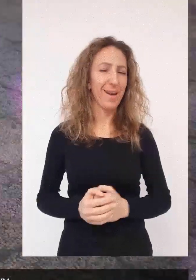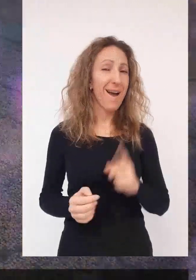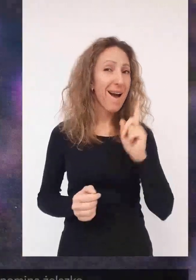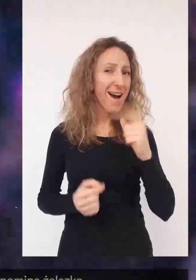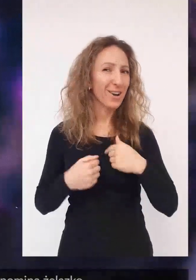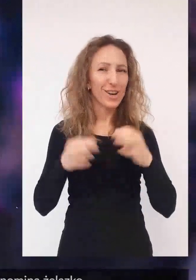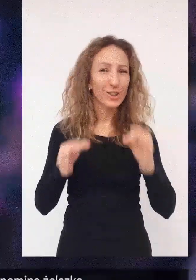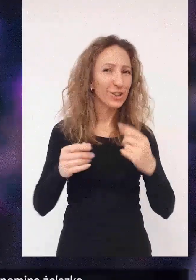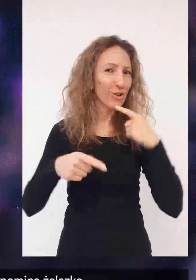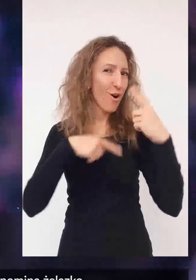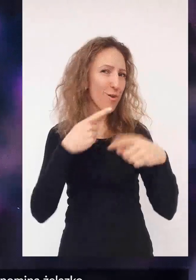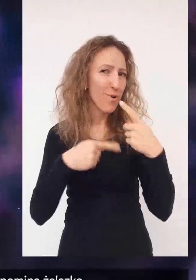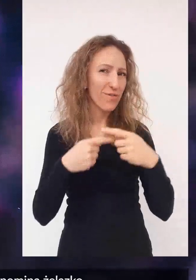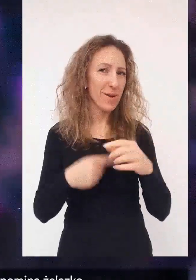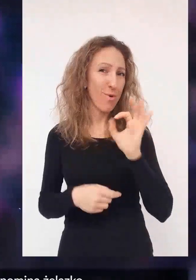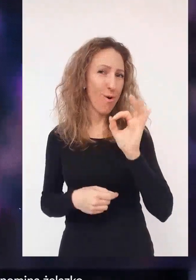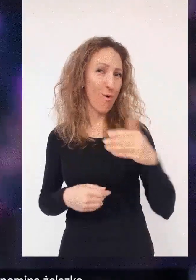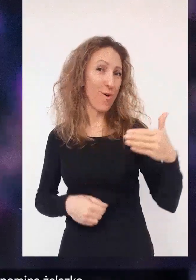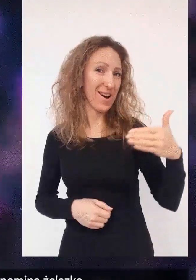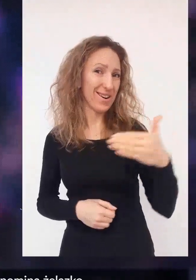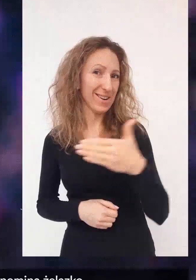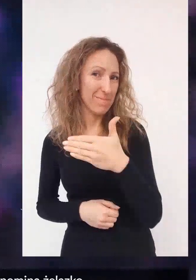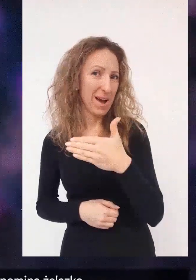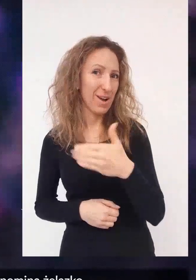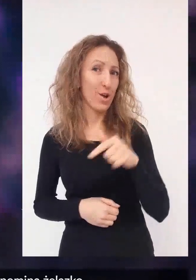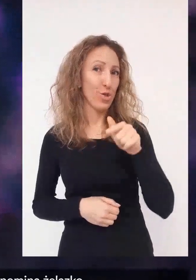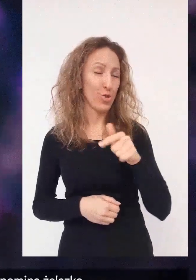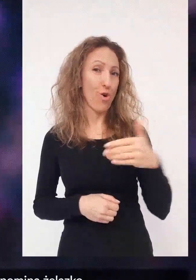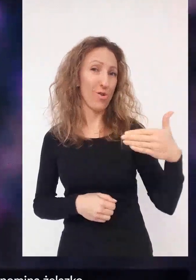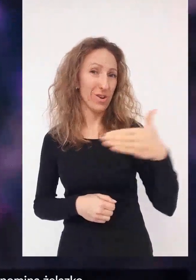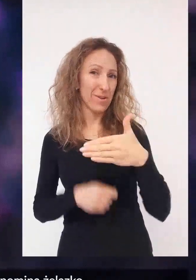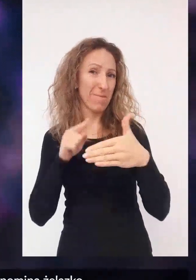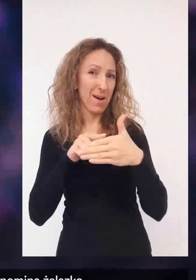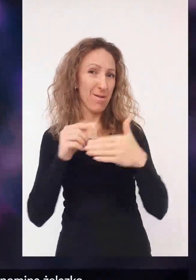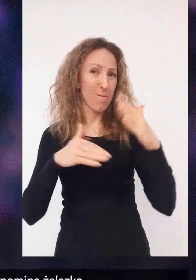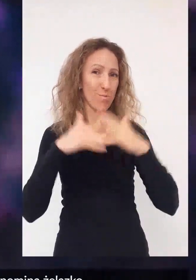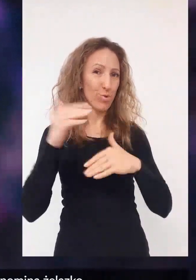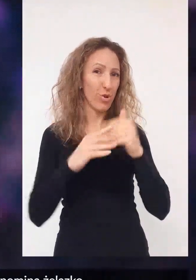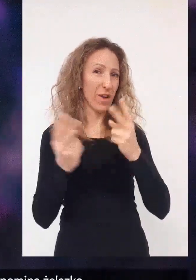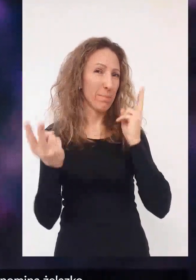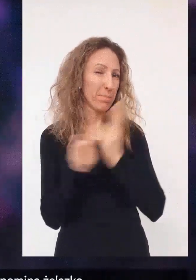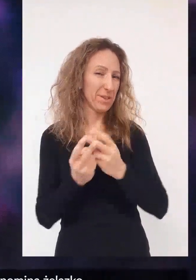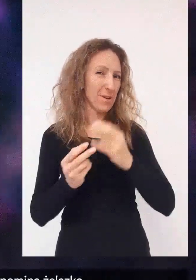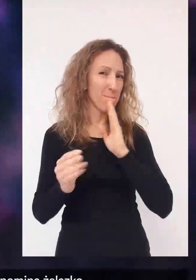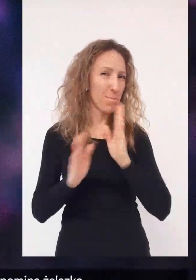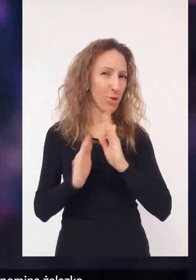Dziś opowiem Ci o rybie, której kształt ciała przypomina żelazko.